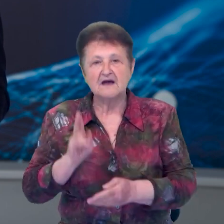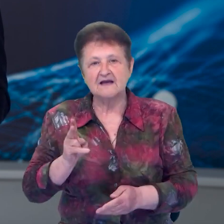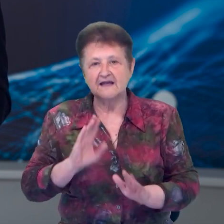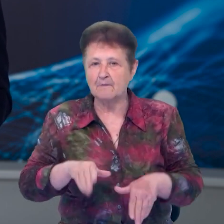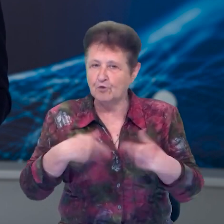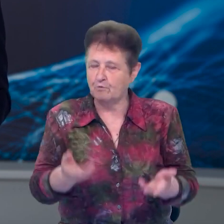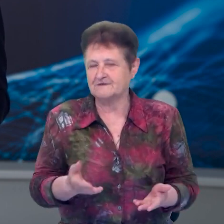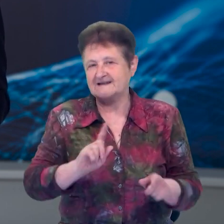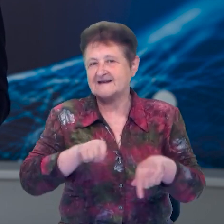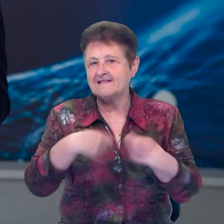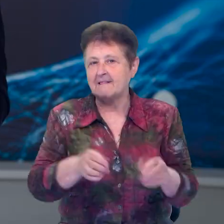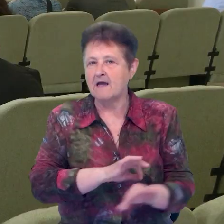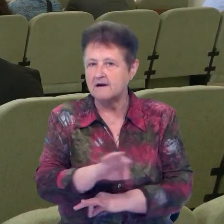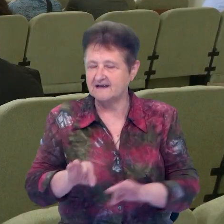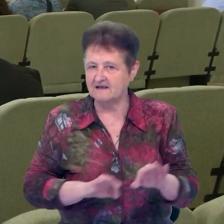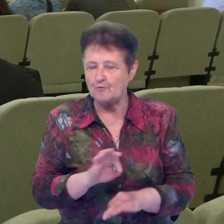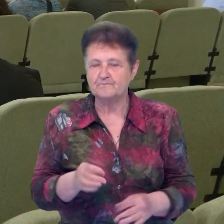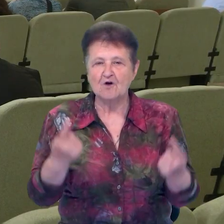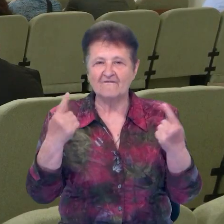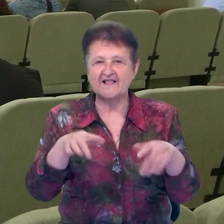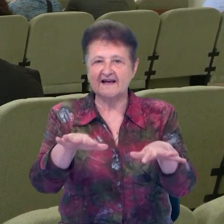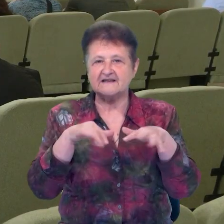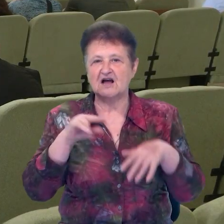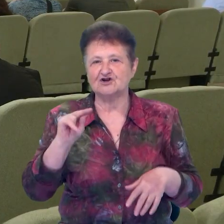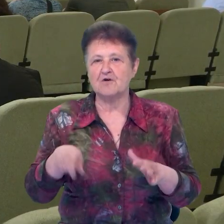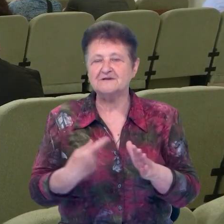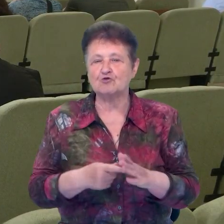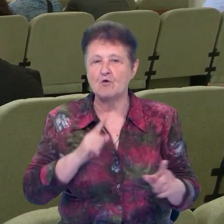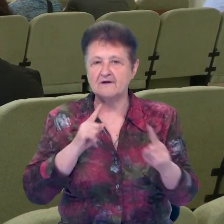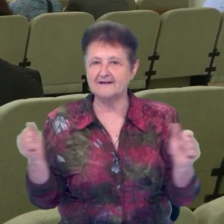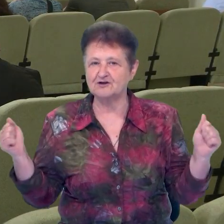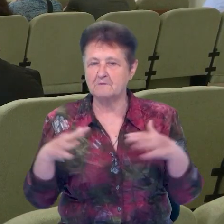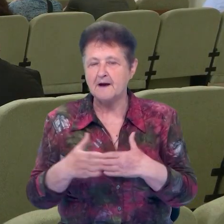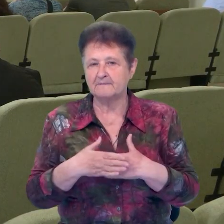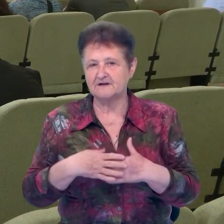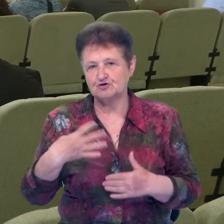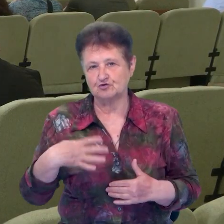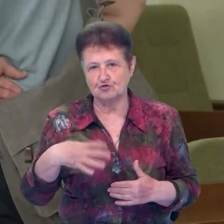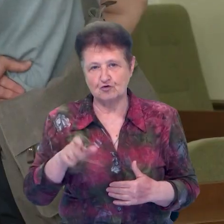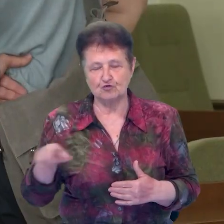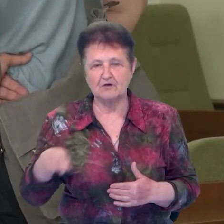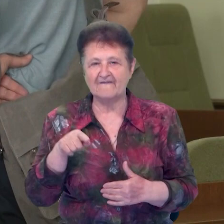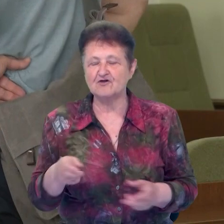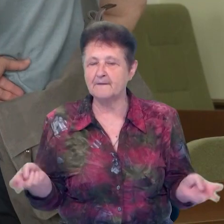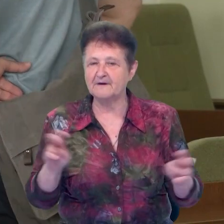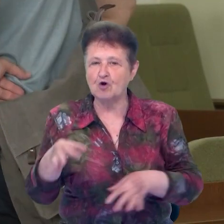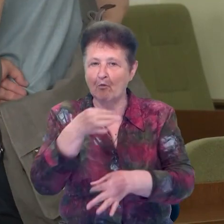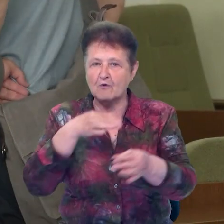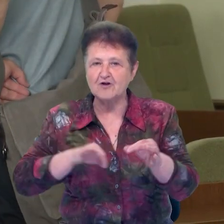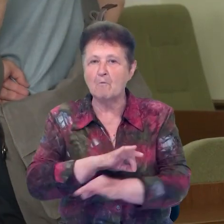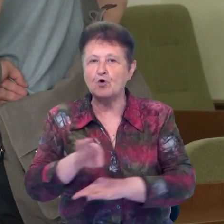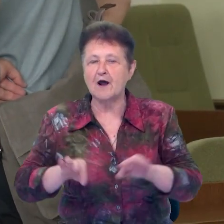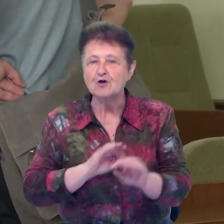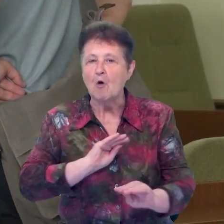архітектори, дивіться далі. У великій залі Чернігівської міської ради зібралися близько 40 людей. Вони прийшли обговорити